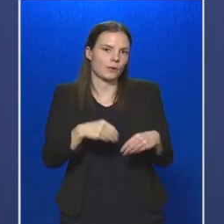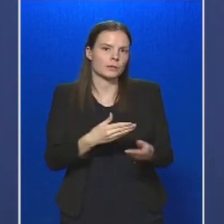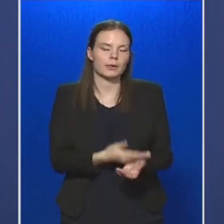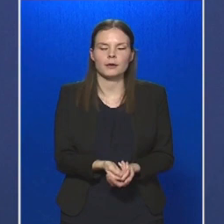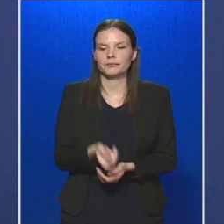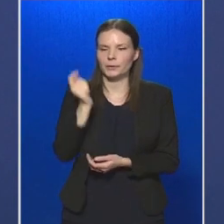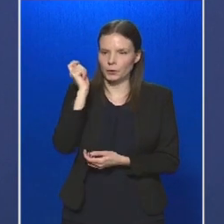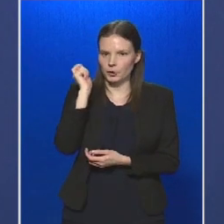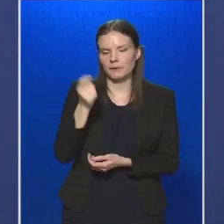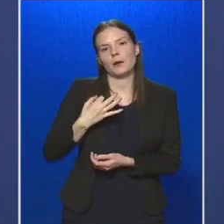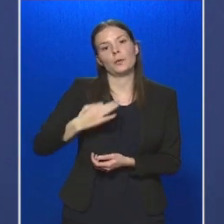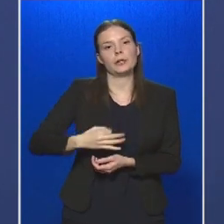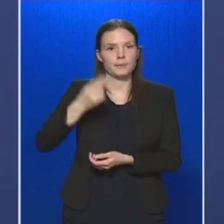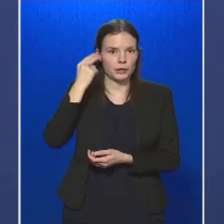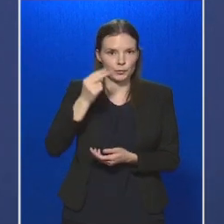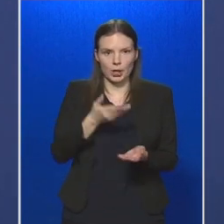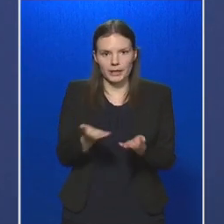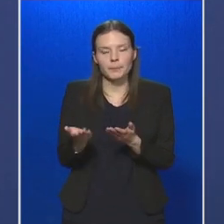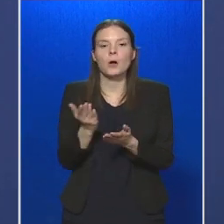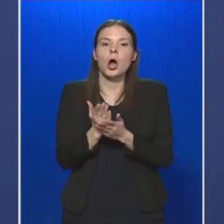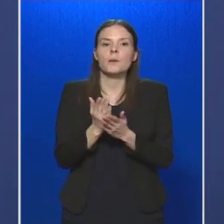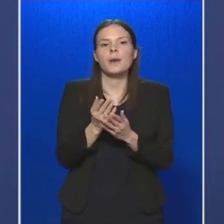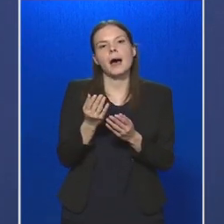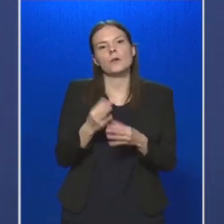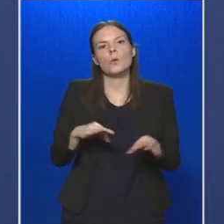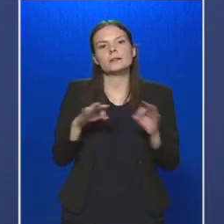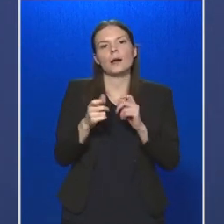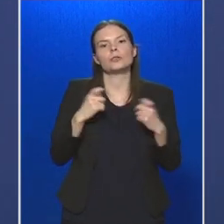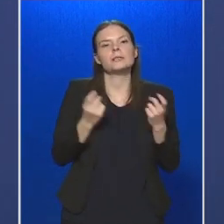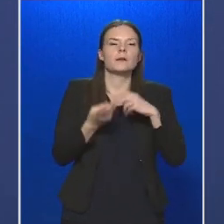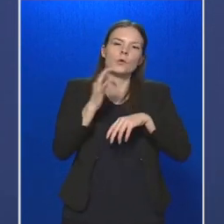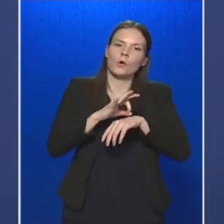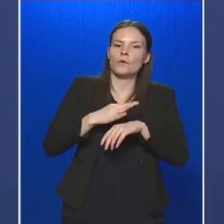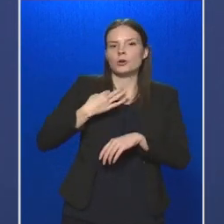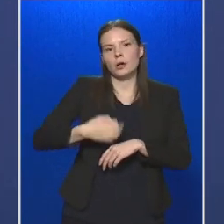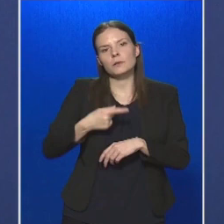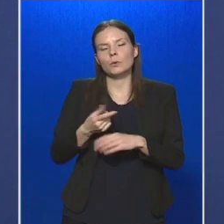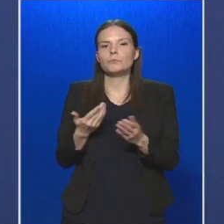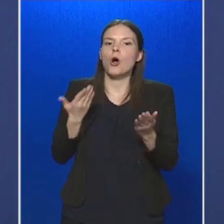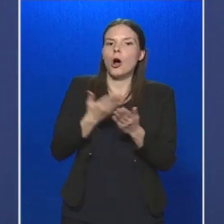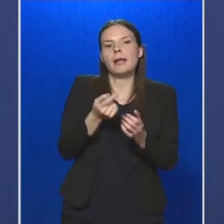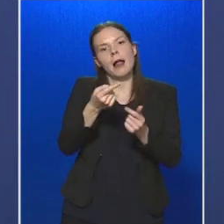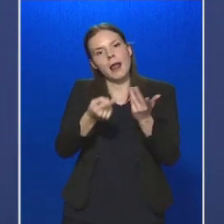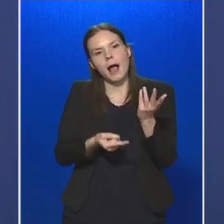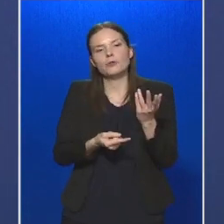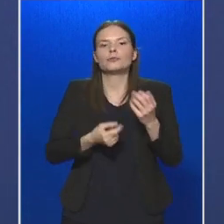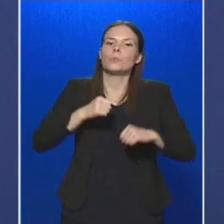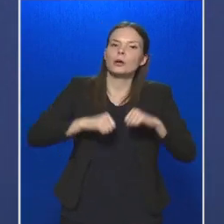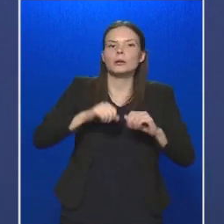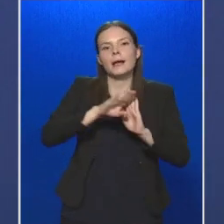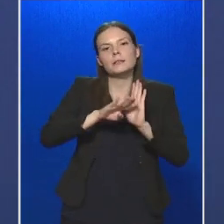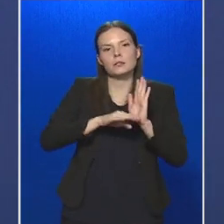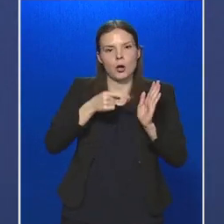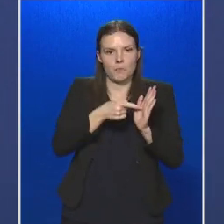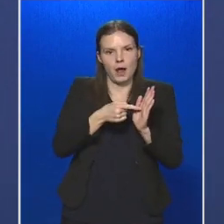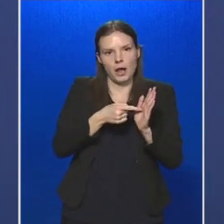Jó napot kívánok, hölgyeim és öreim! És hogyha már országos tiszti főorvosasszony a különböző ajánlásokkal, és a betartandó magatartási szabályokkal